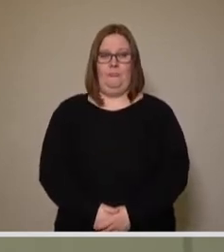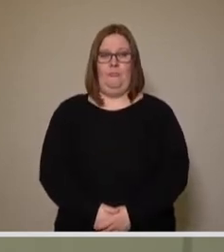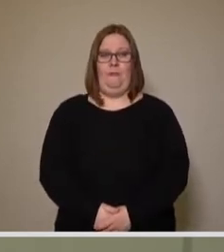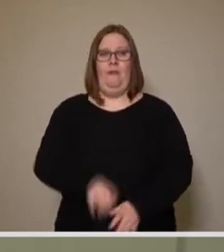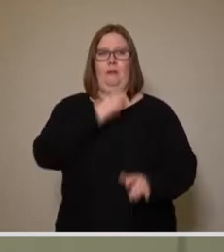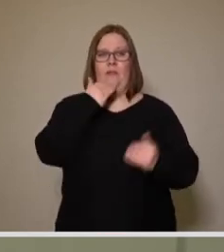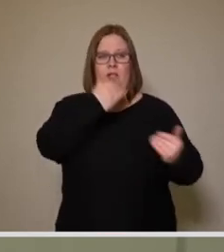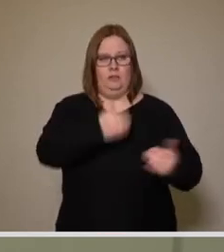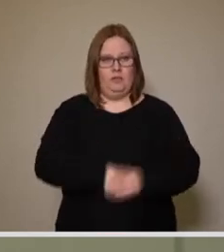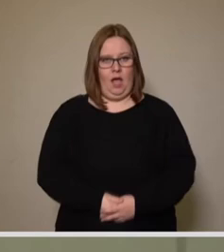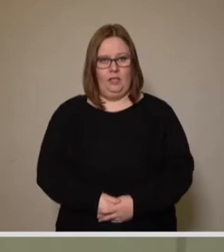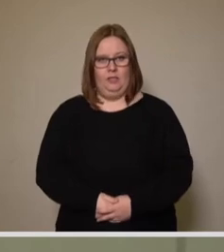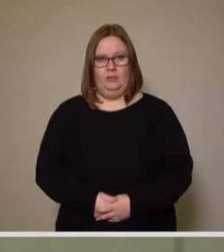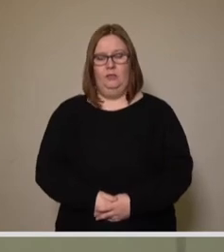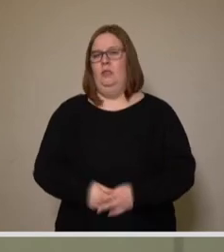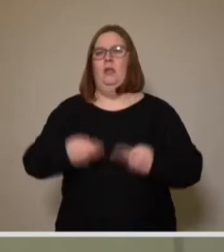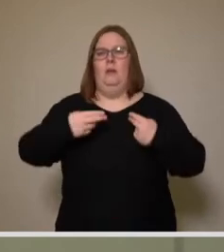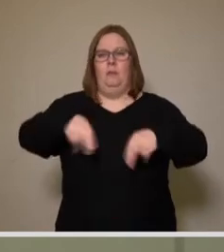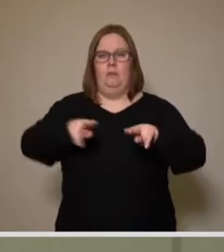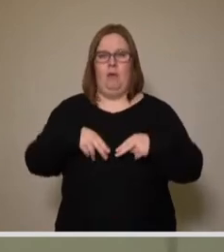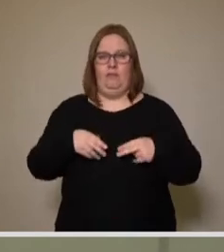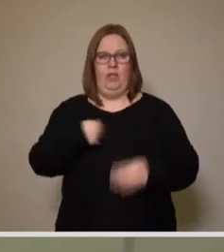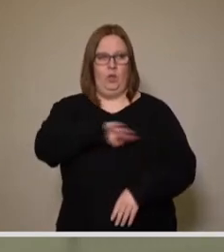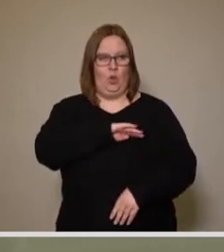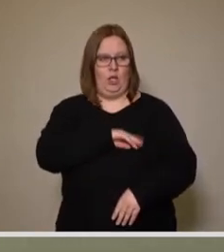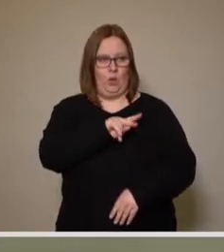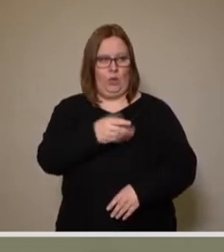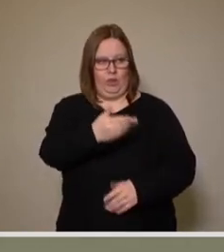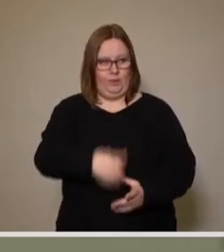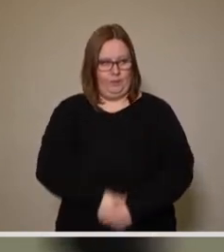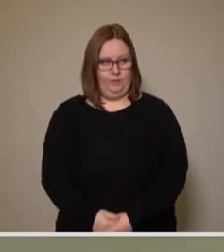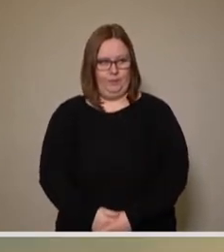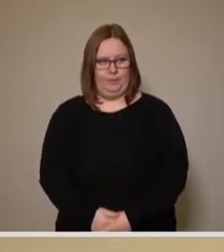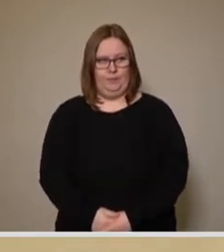Vielen Dank, Herr Krüger, für die Frage. Die Beantwortung übernimmt Herr Kollege Kühn. Bitte sehr.